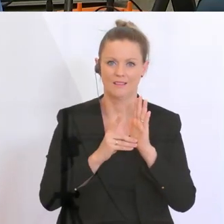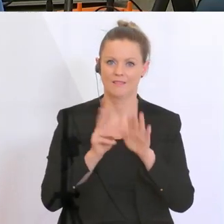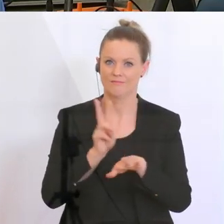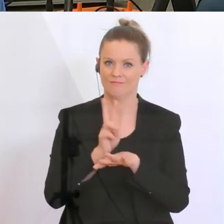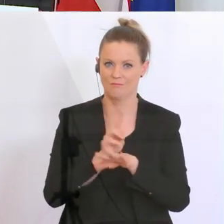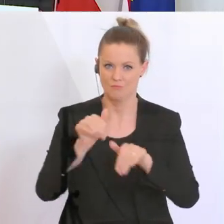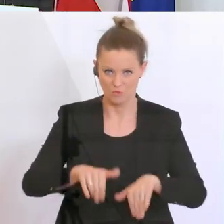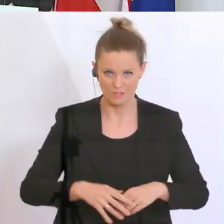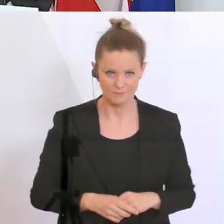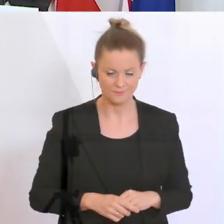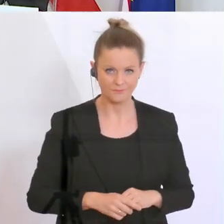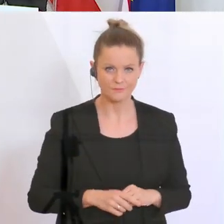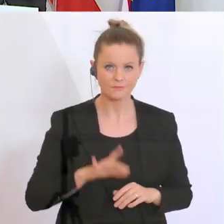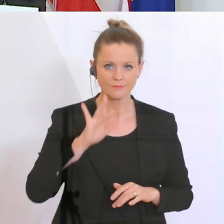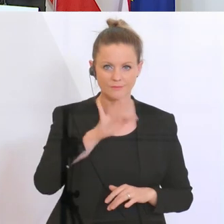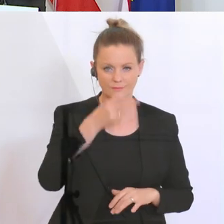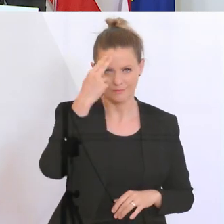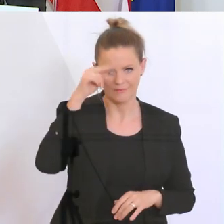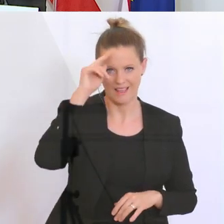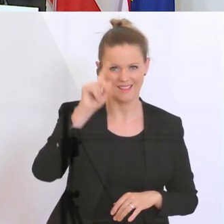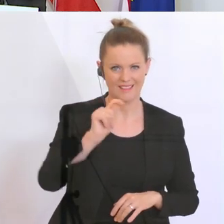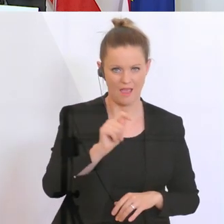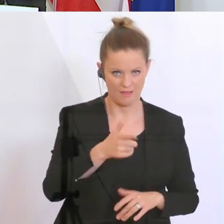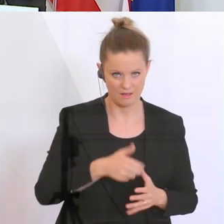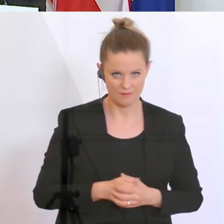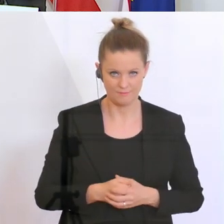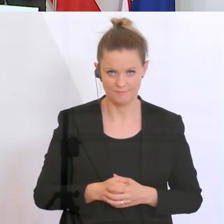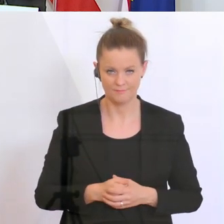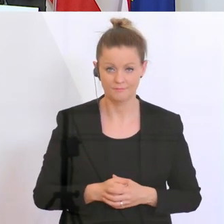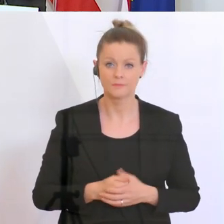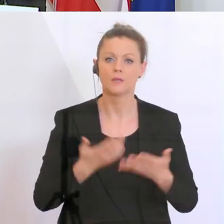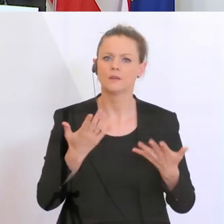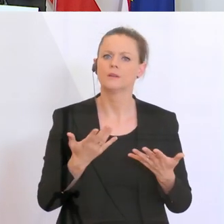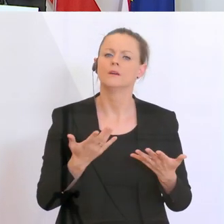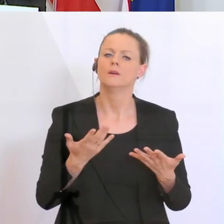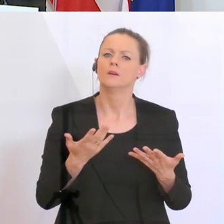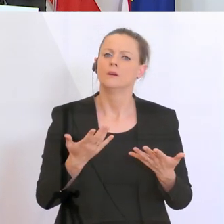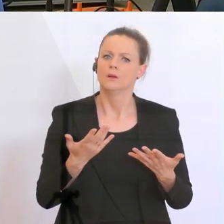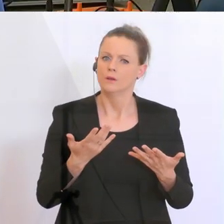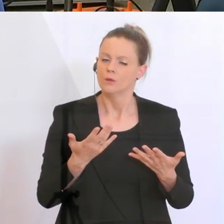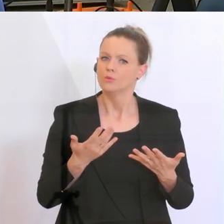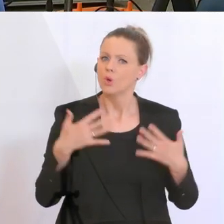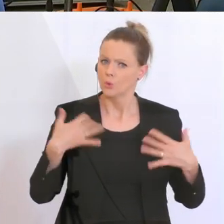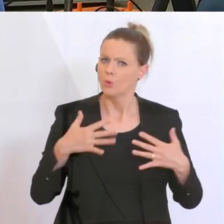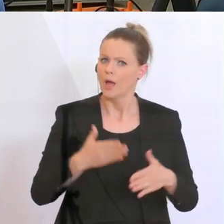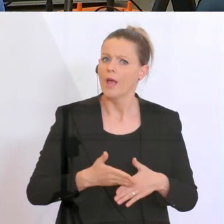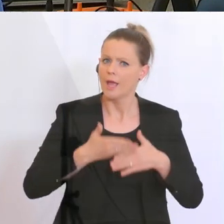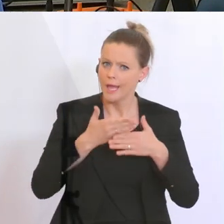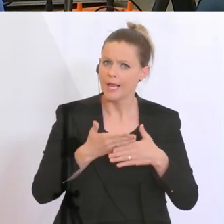Vielleicht an Herrn Dreichl auch eine Frage. Es wird ja trotz dieser umfangreichen Hilfsmaßnahmen,